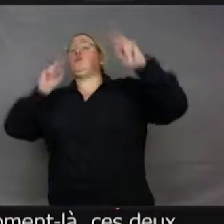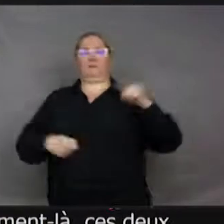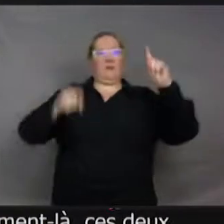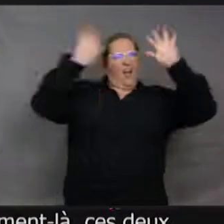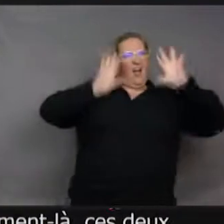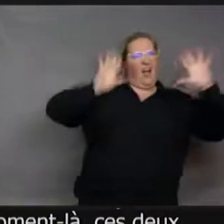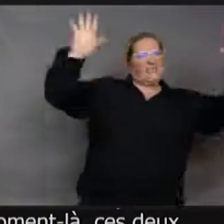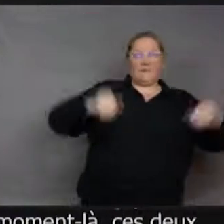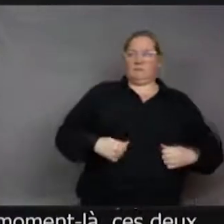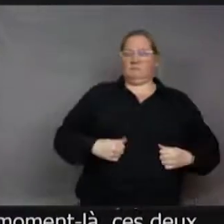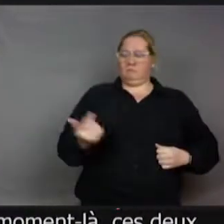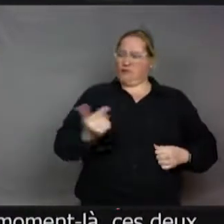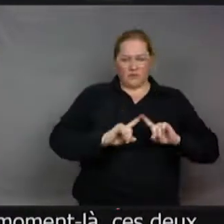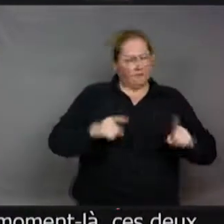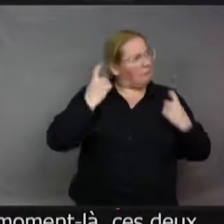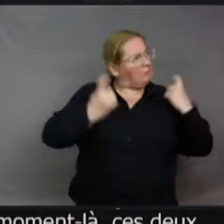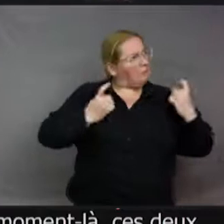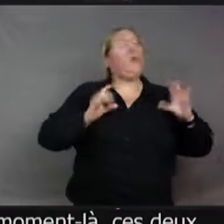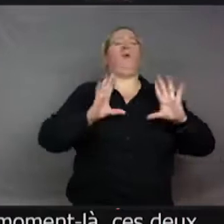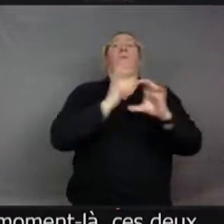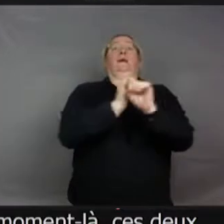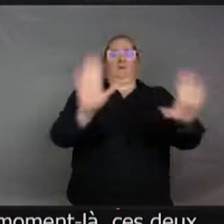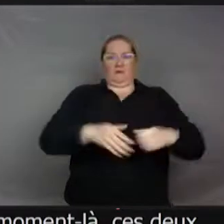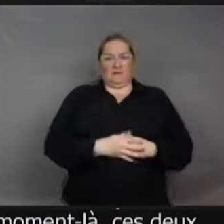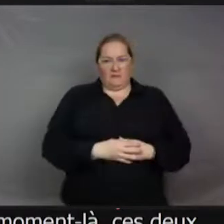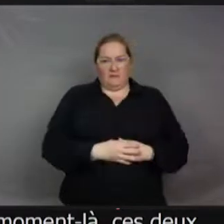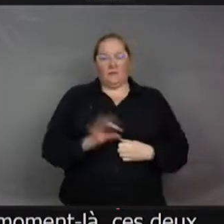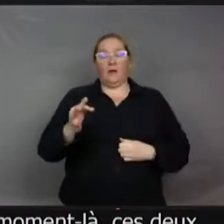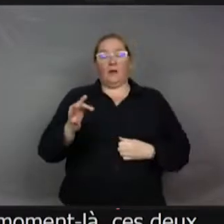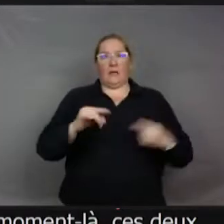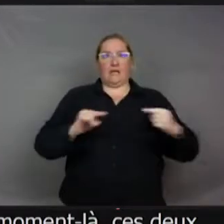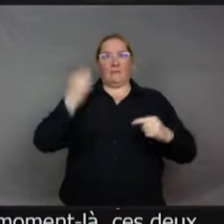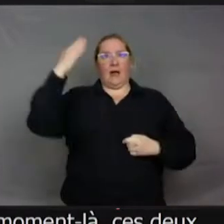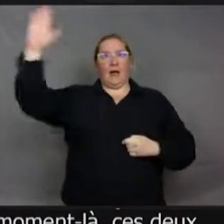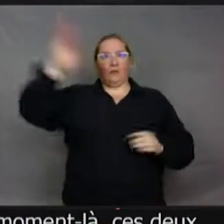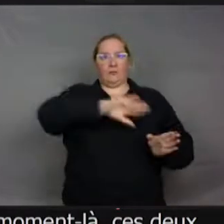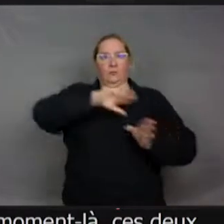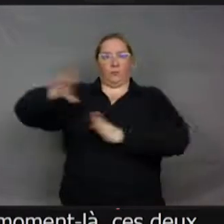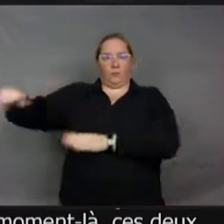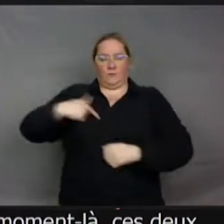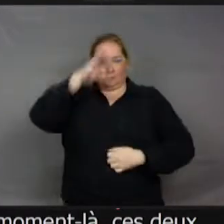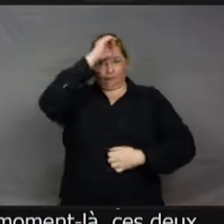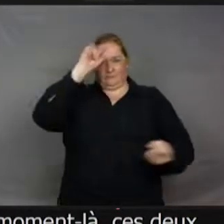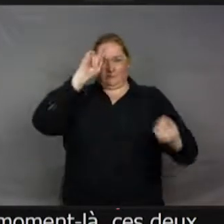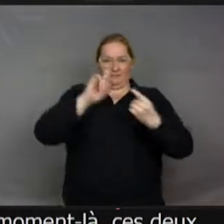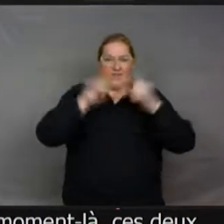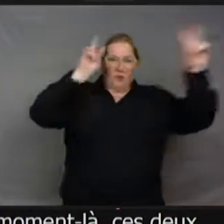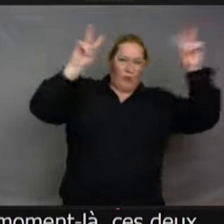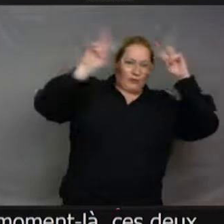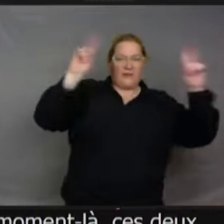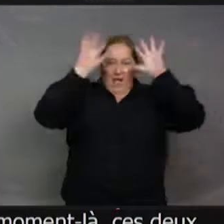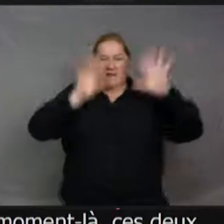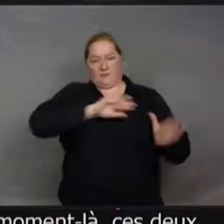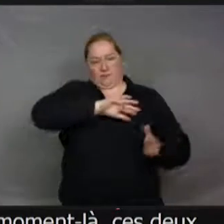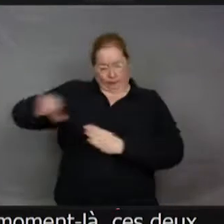différences entre les Alsaciens. En bref, je... Oui, c'est un autre débat. Oui, c'est un autre débat. Je n'en sais rien du tout. Mais vous voyez, déjà, ces deux-là sont spécifiques,